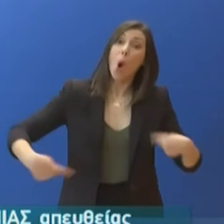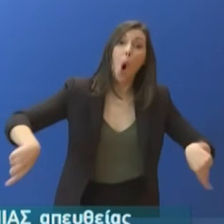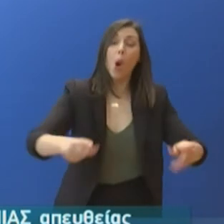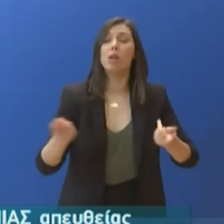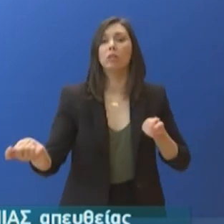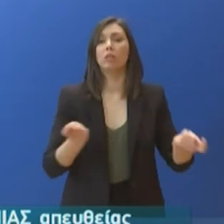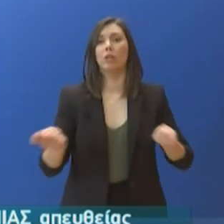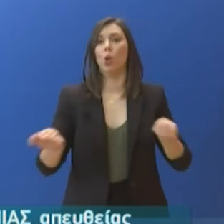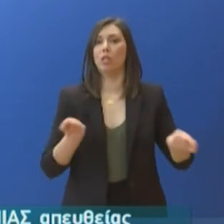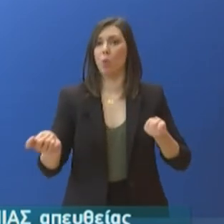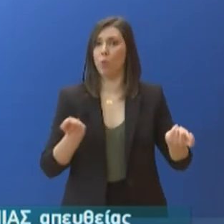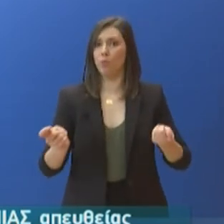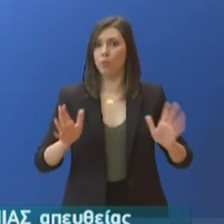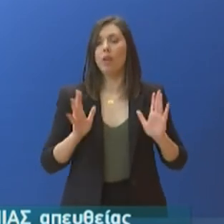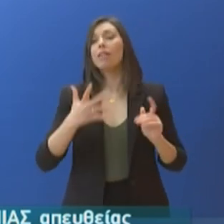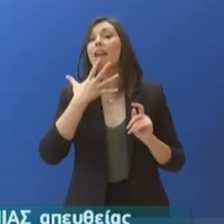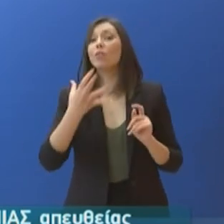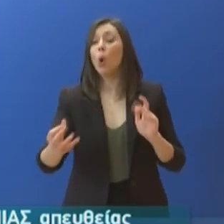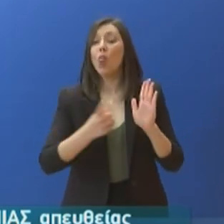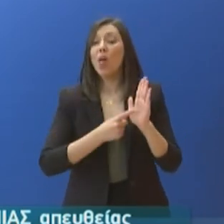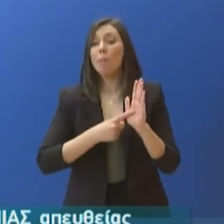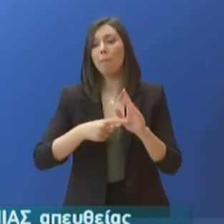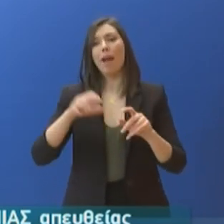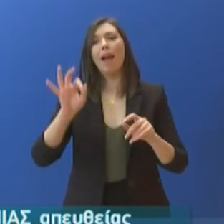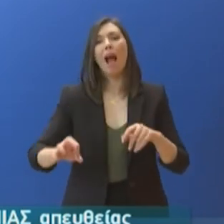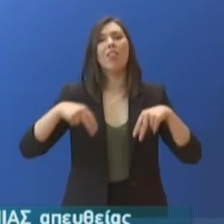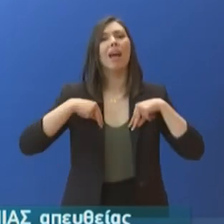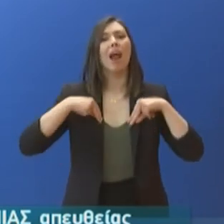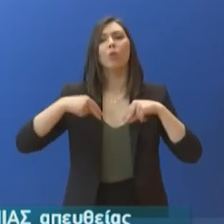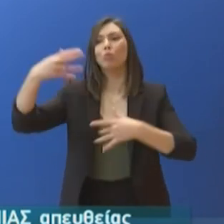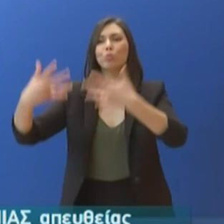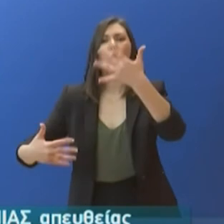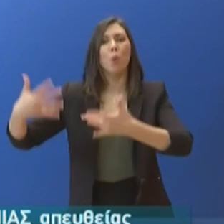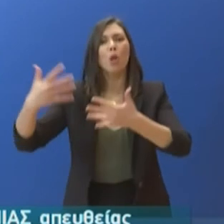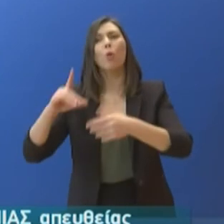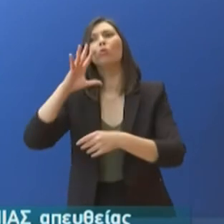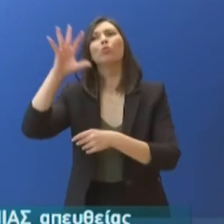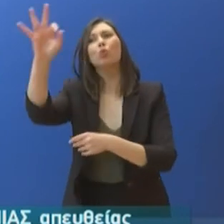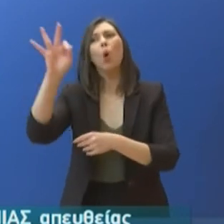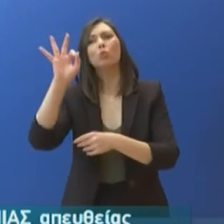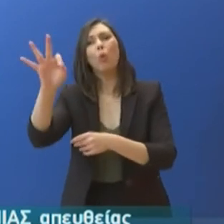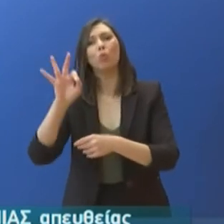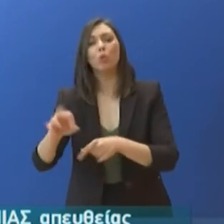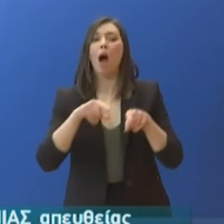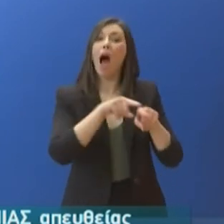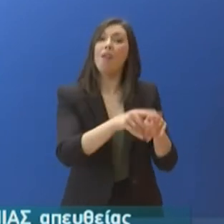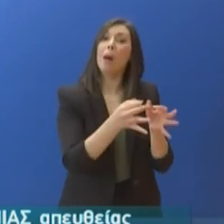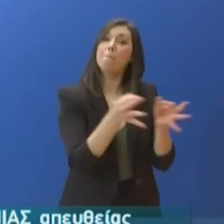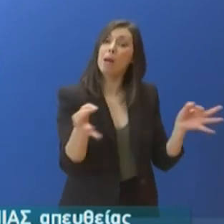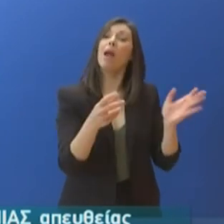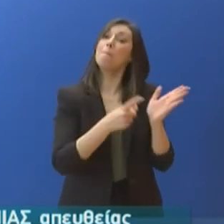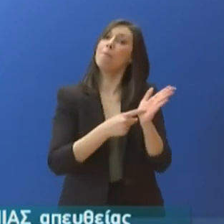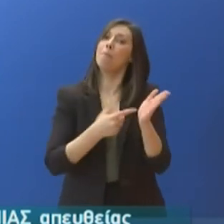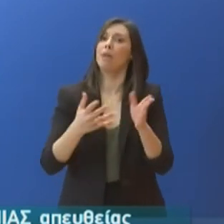μέτρων να μην λαμβάνονται υπόψη στους δημοσιονομικούς στόχους που τίθενται στα κράτη-μέλη. Αφού αξιολογηθεί η κατάσταση στο Eurogroup της